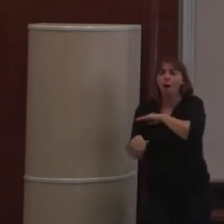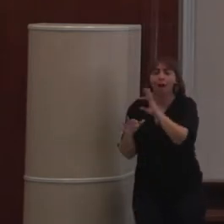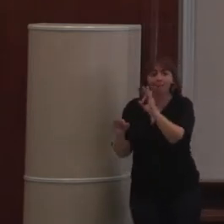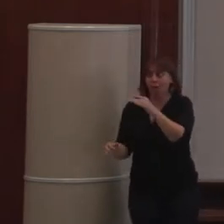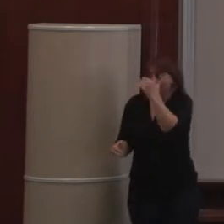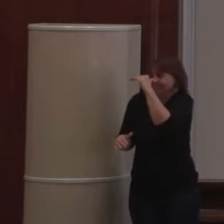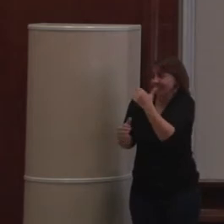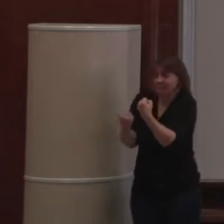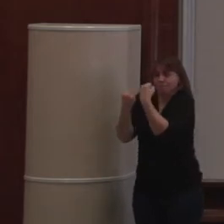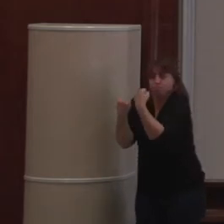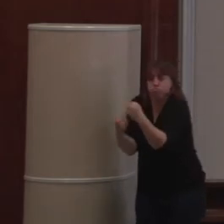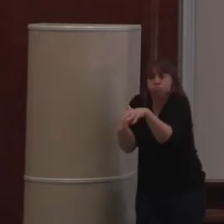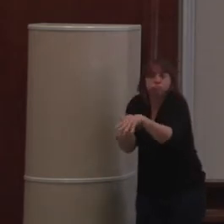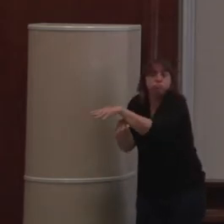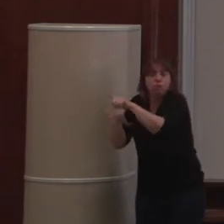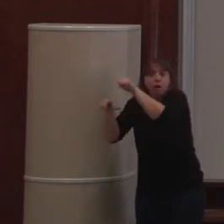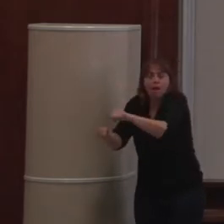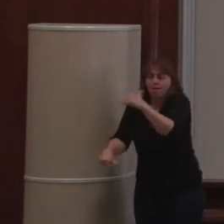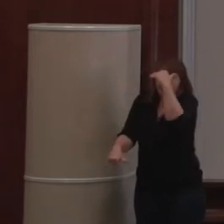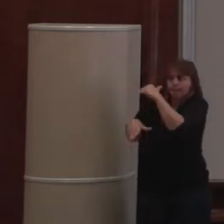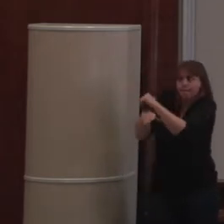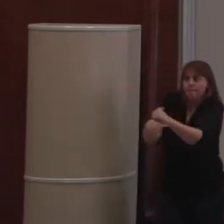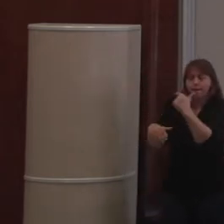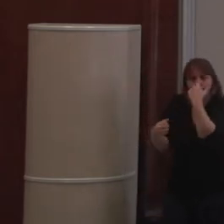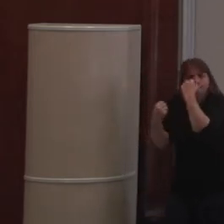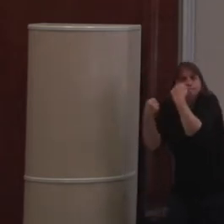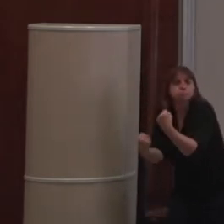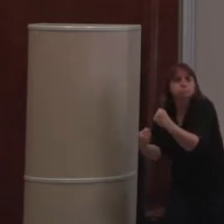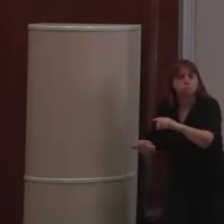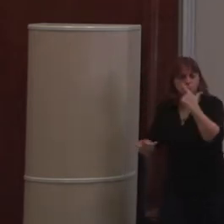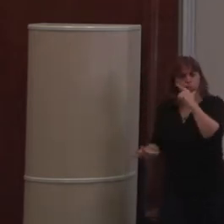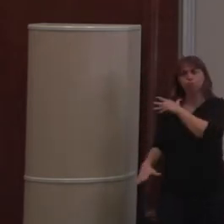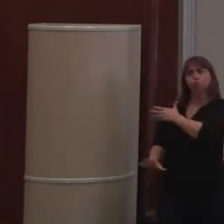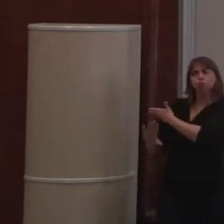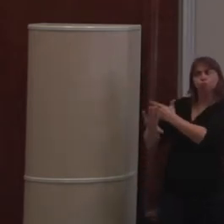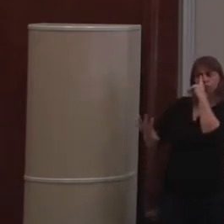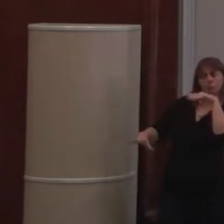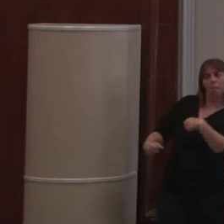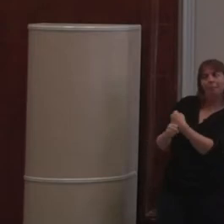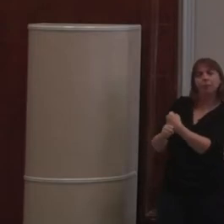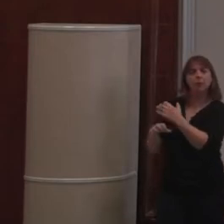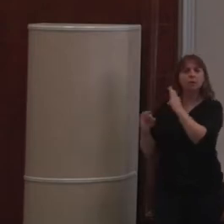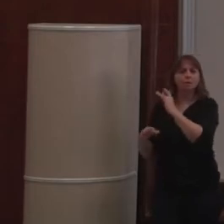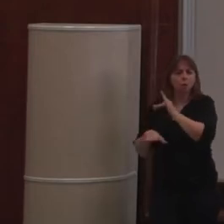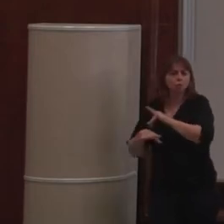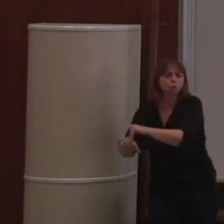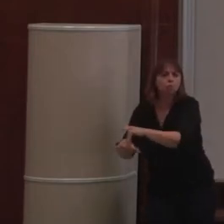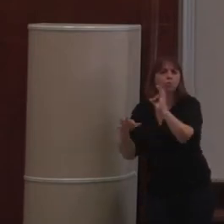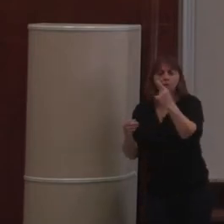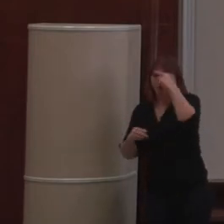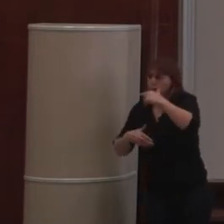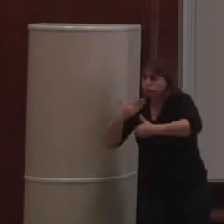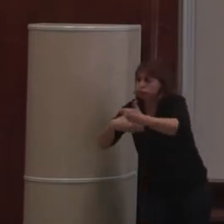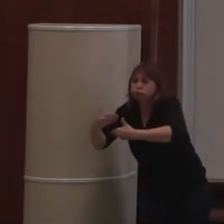on sait le faire. Et on sait vraiment bien le faire. C'est costaud. On maîtrise les contraintes d'exploitation, les contraintes de déploiement,